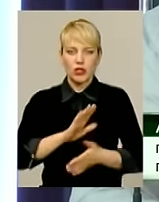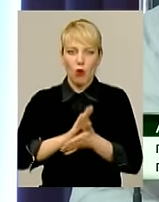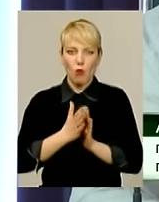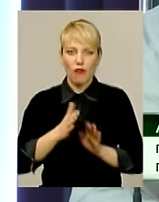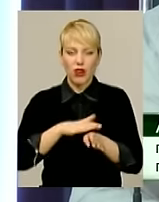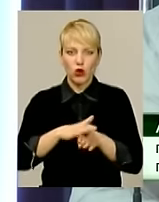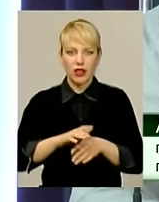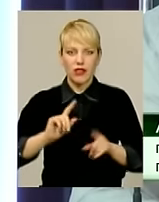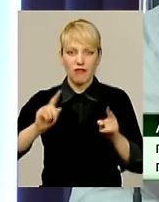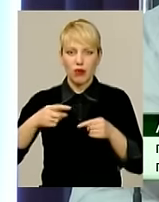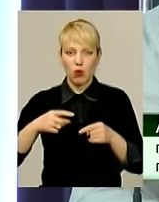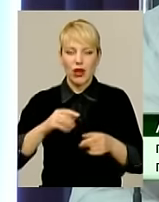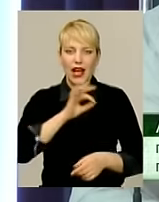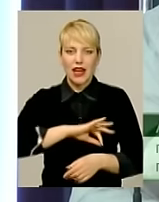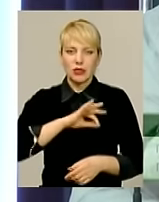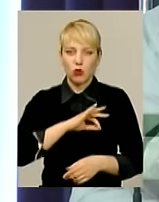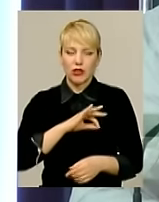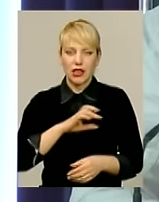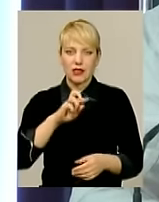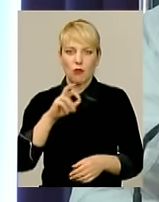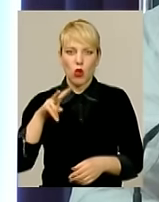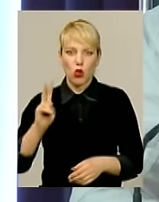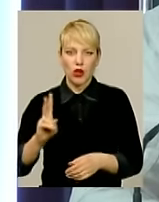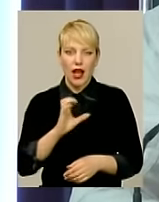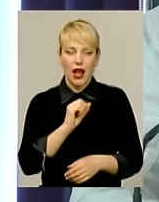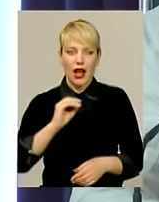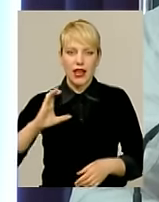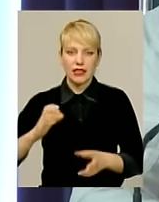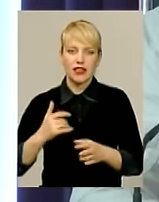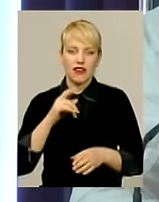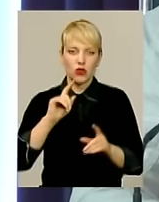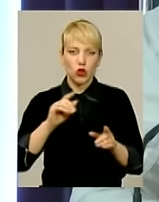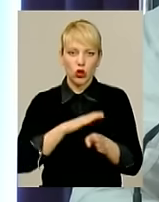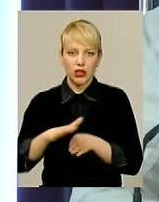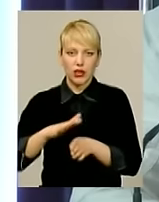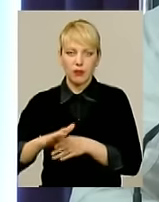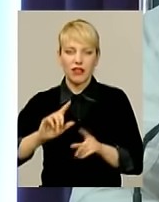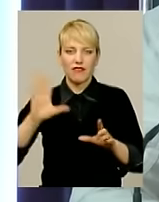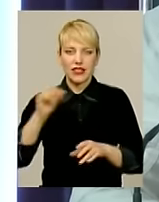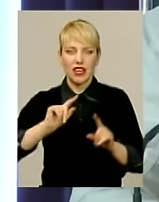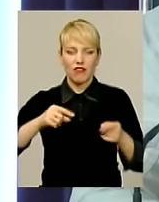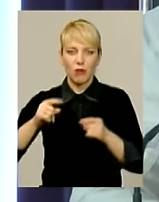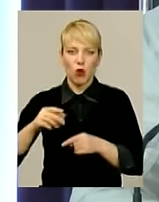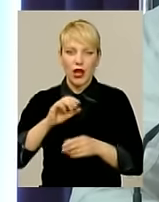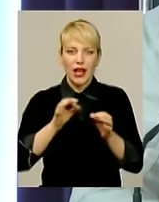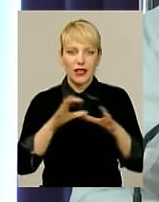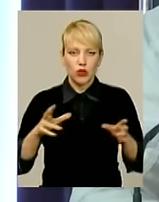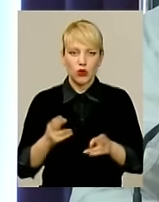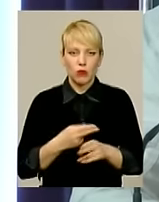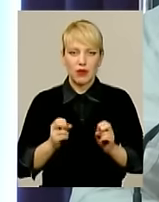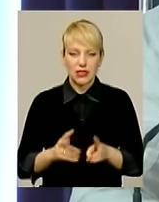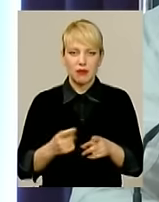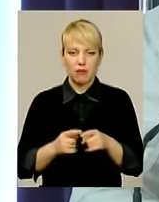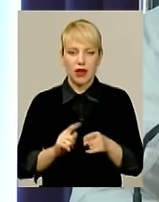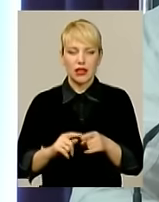вимог експлуатації блоків АЕС та дотримання всіх вимог ядерної безпеки. Зокрема, введення в промислову експлуатацію